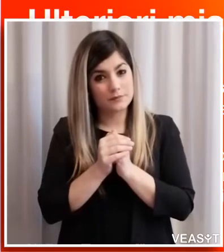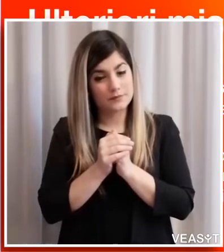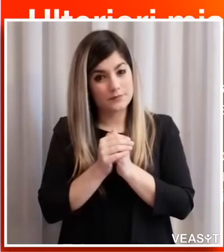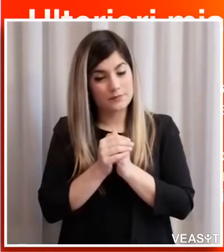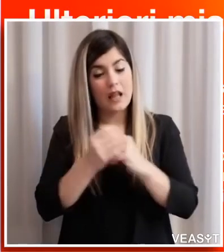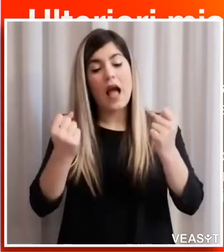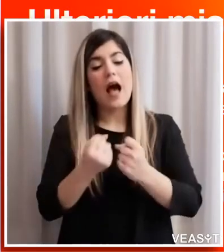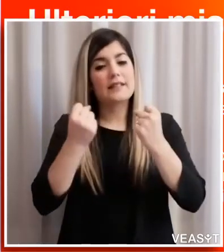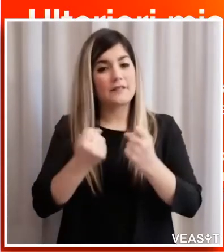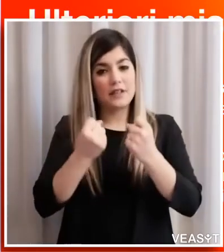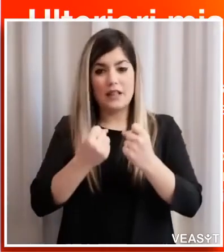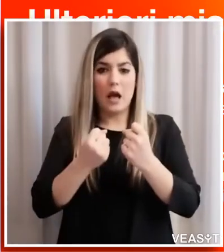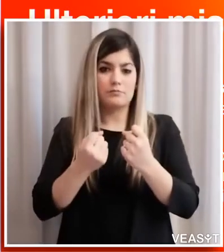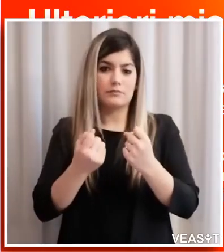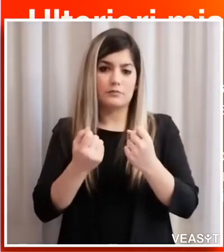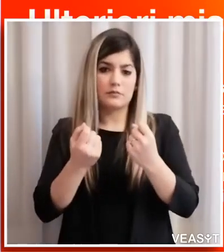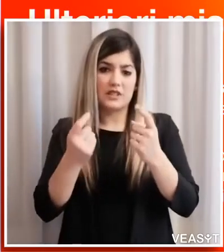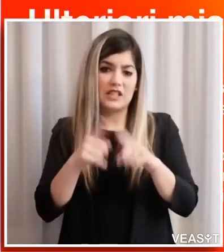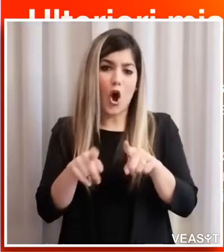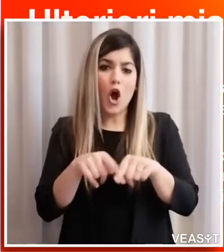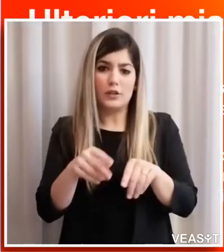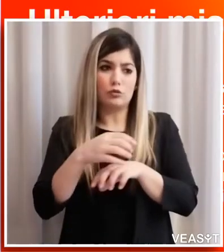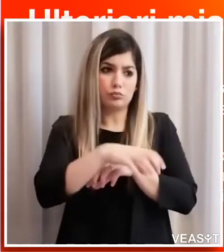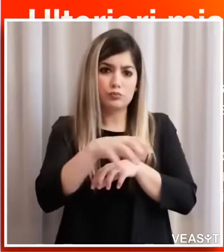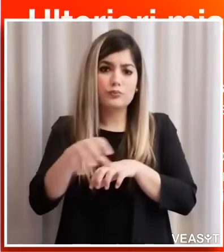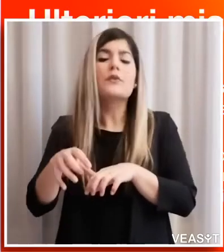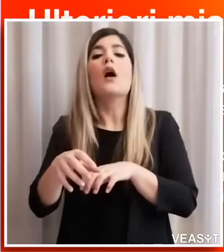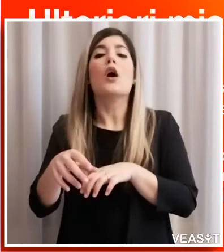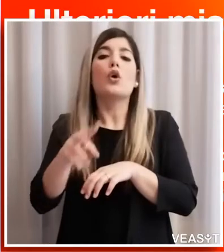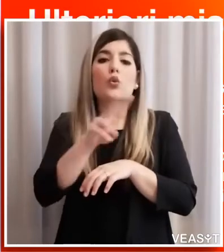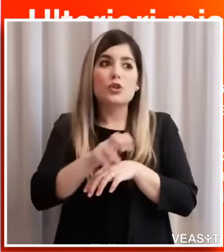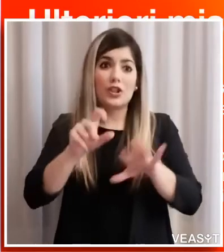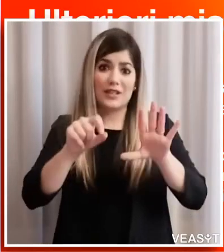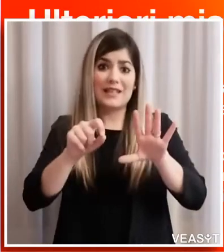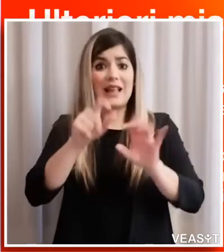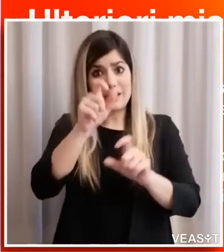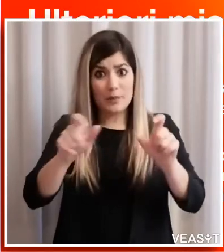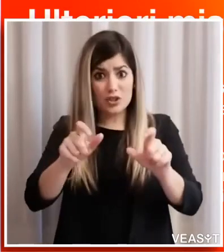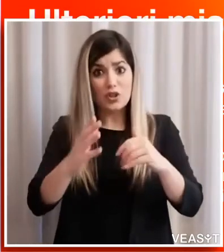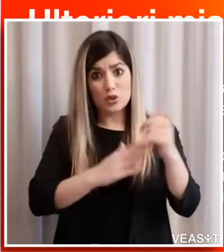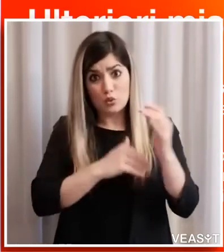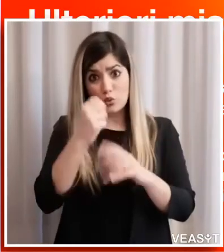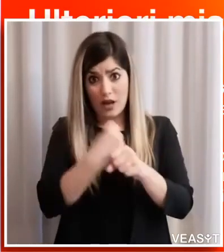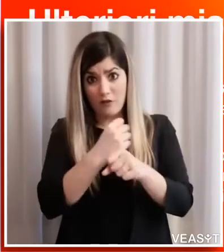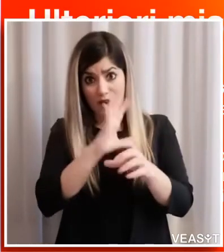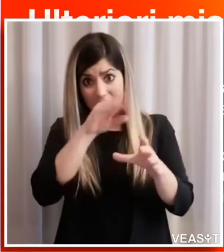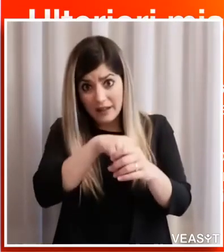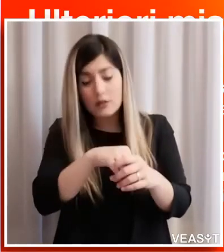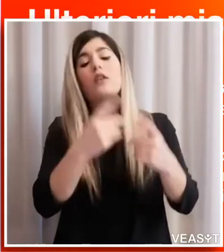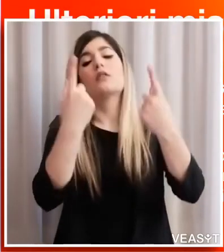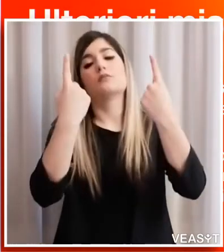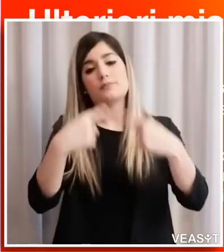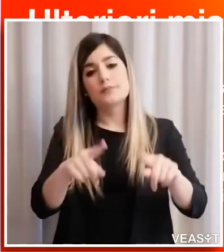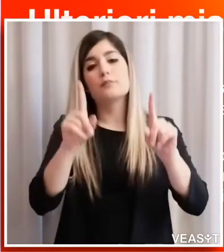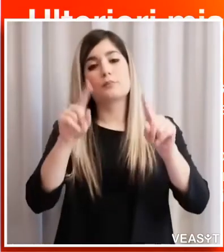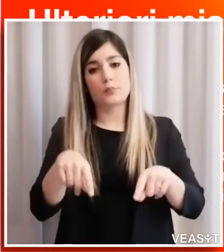a più di 270 persone che lavorano in queste strutture attualmente si trovano anche